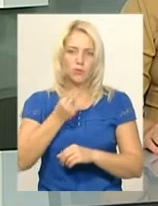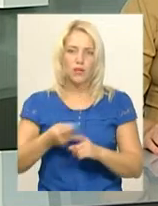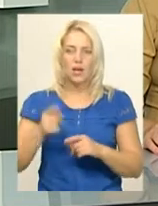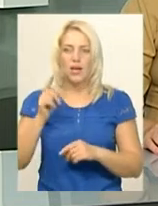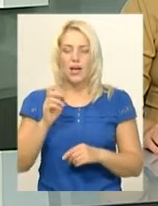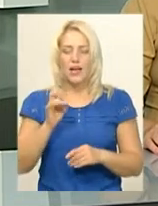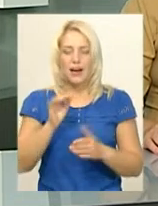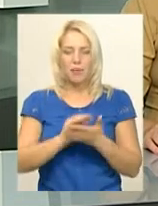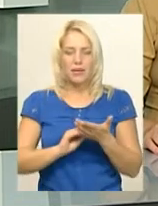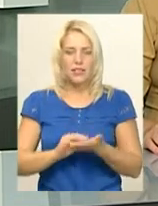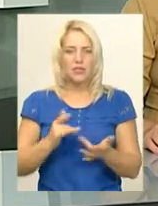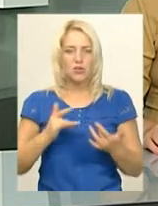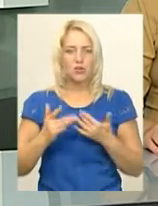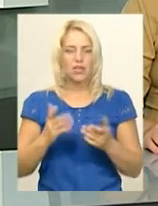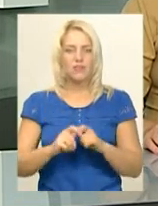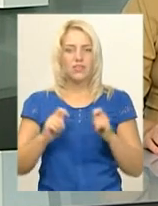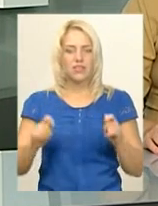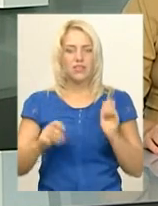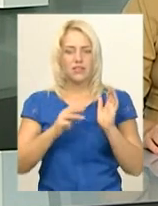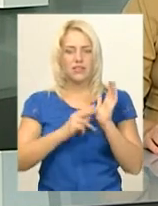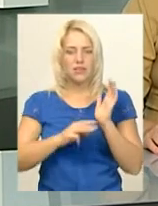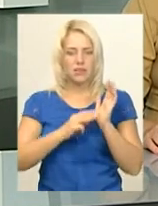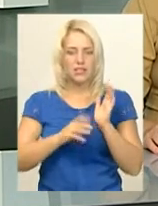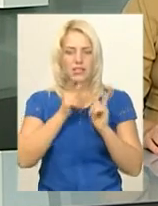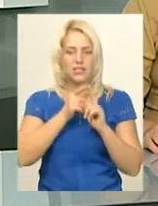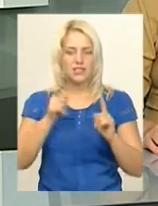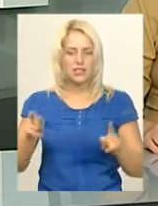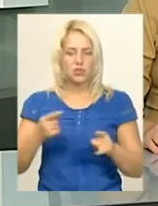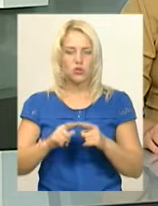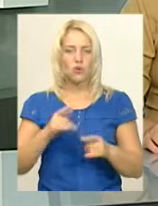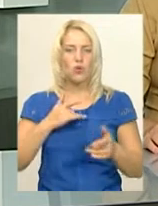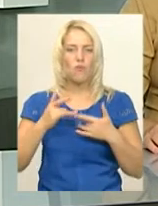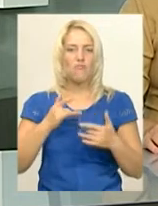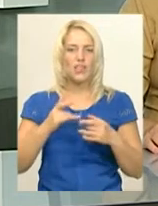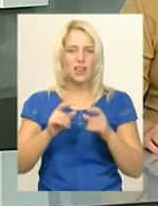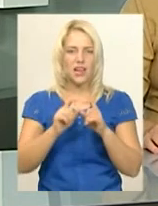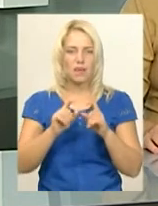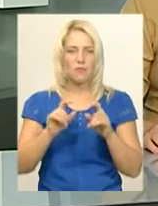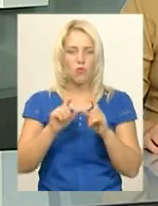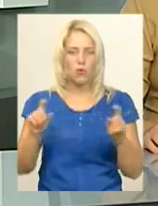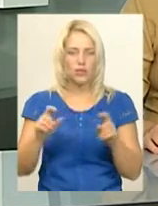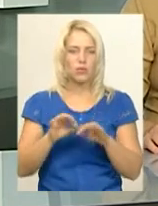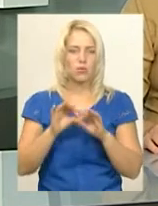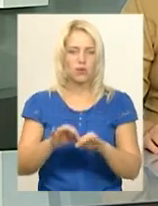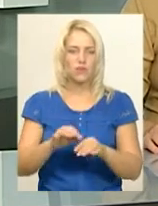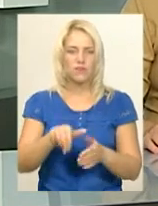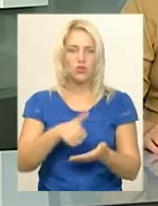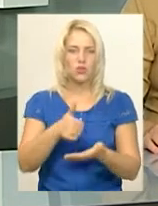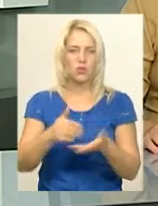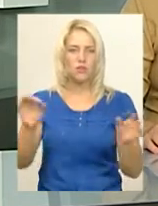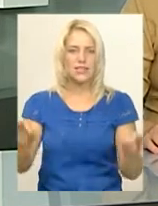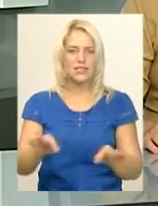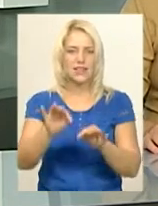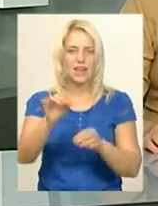Репетицію концерту, який відкриє 80-й сезон в обласній філармонії, провів симфонічний оркестр на чолі з диригентом Романом